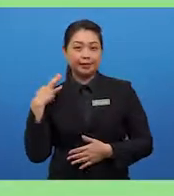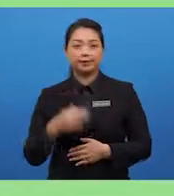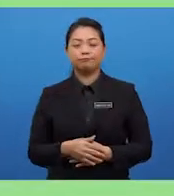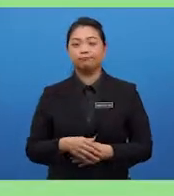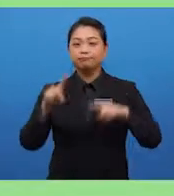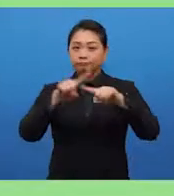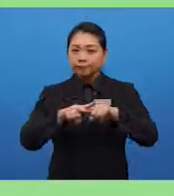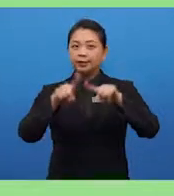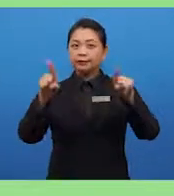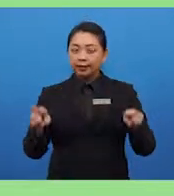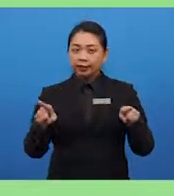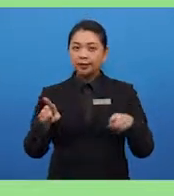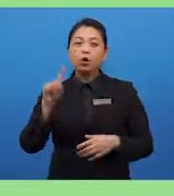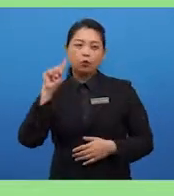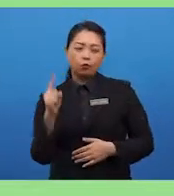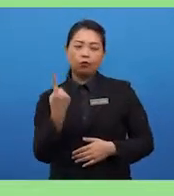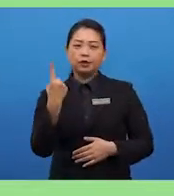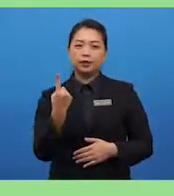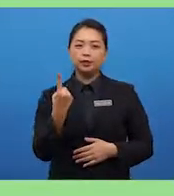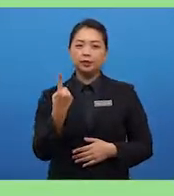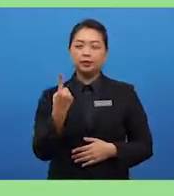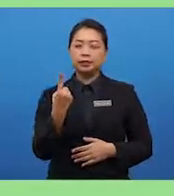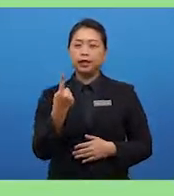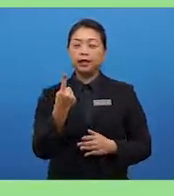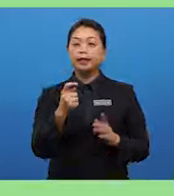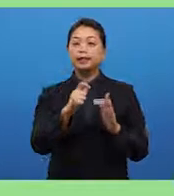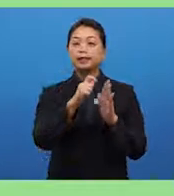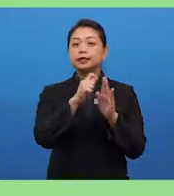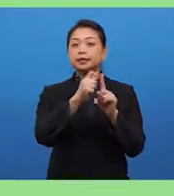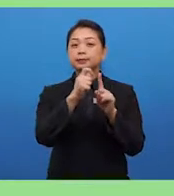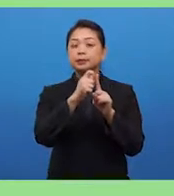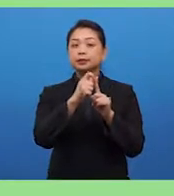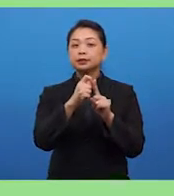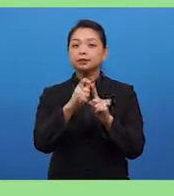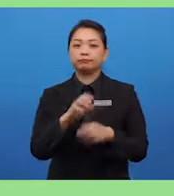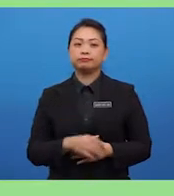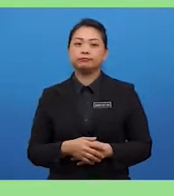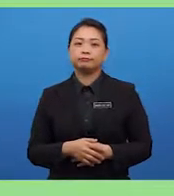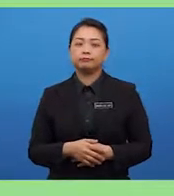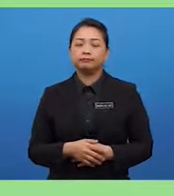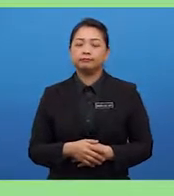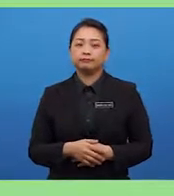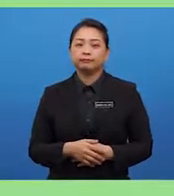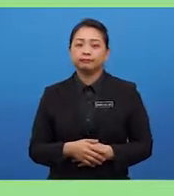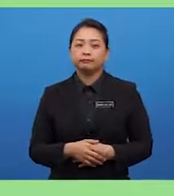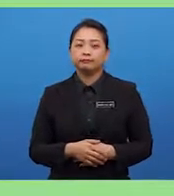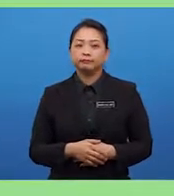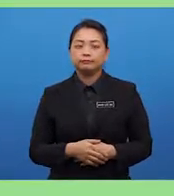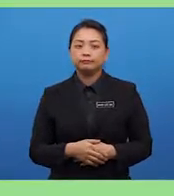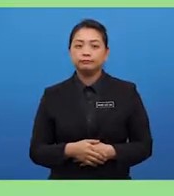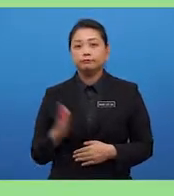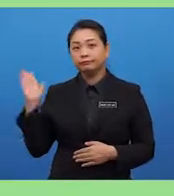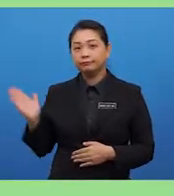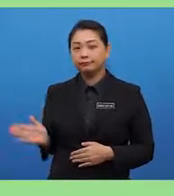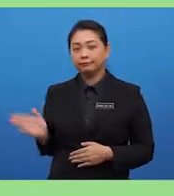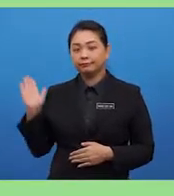Differentiation is only in terms of the answers. So, the situation in visual 2